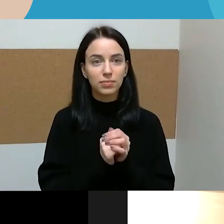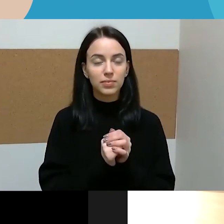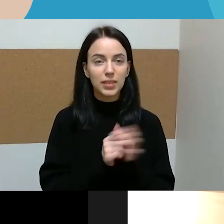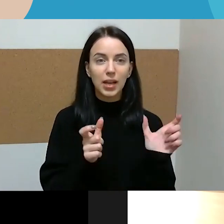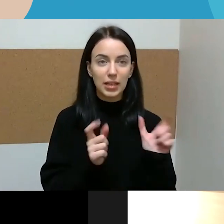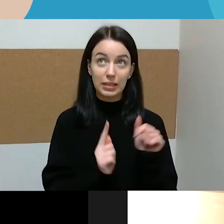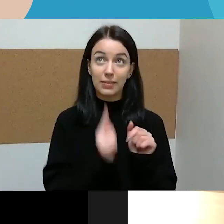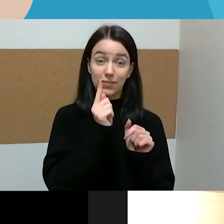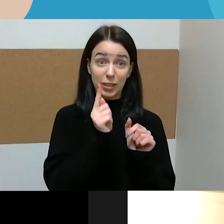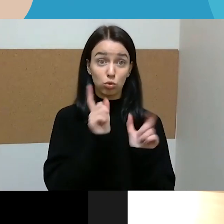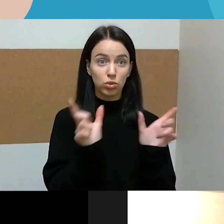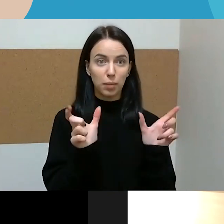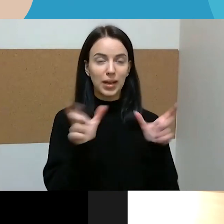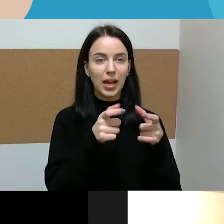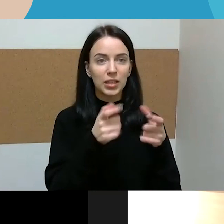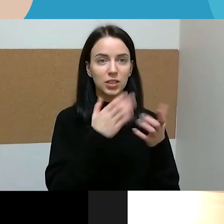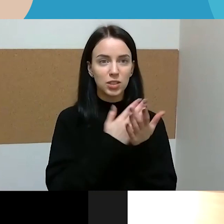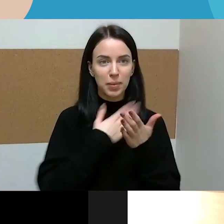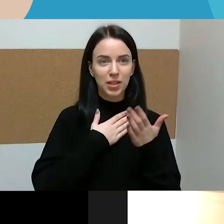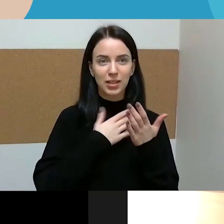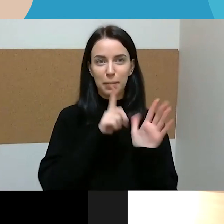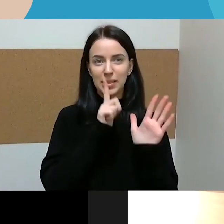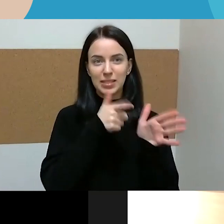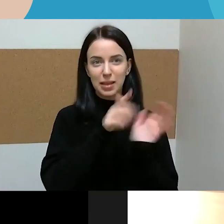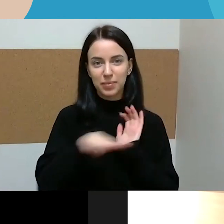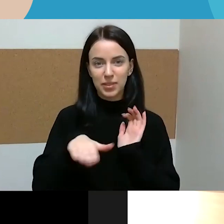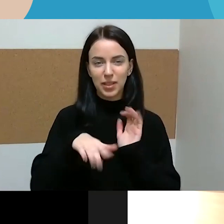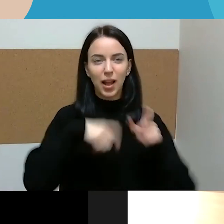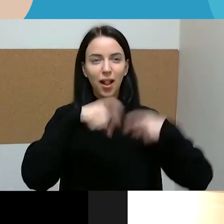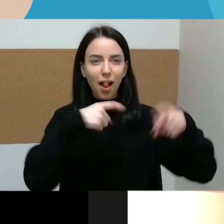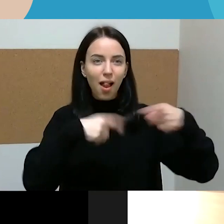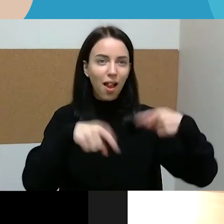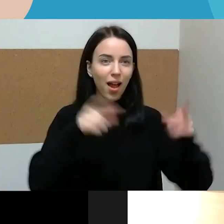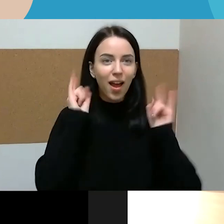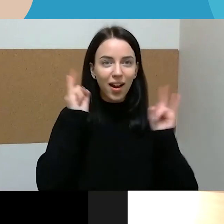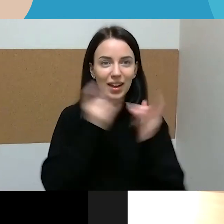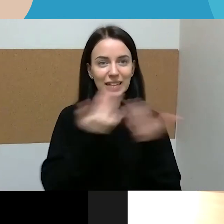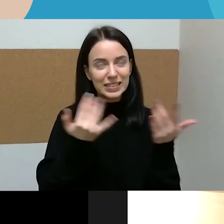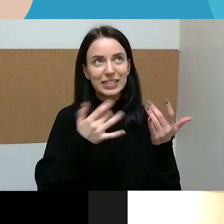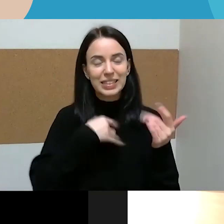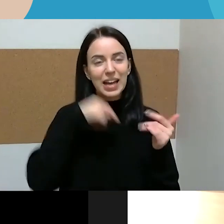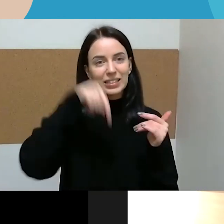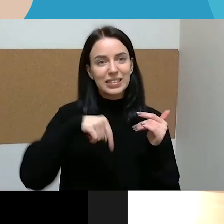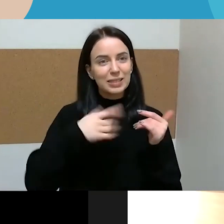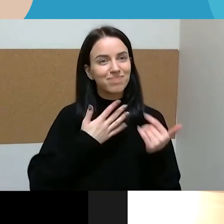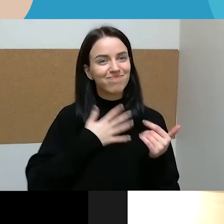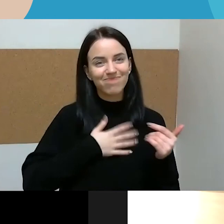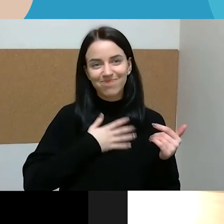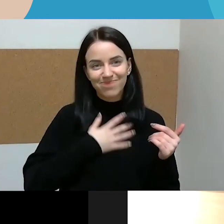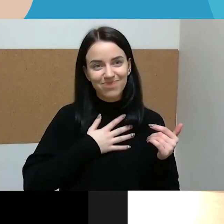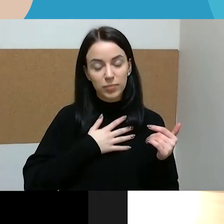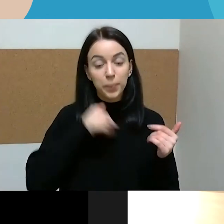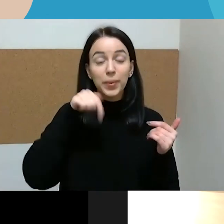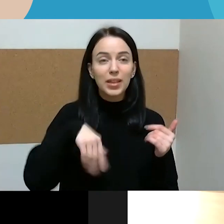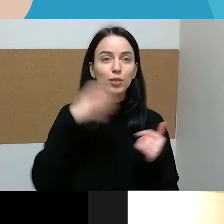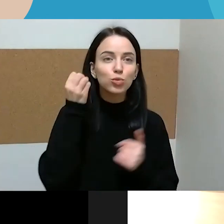lakstantys, man iškiai septimmečiai sukelia gal daug nebo to galmų jiems. Jis supranta mane ir supranta, ką reiškia,